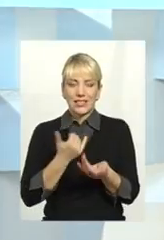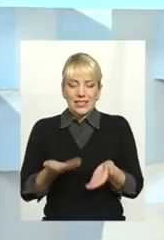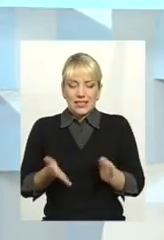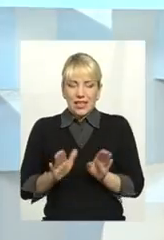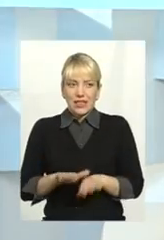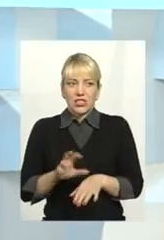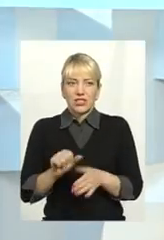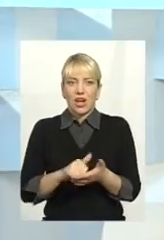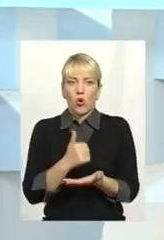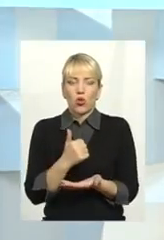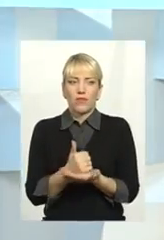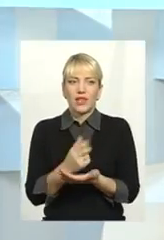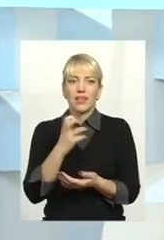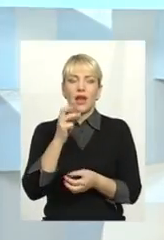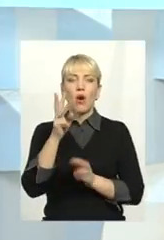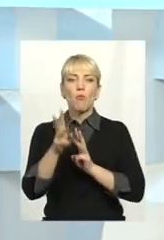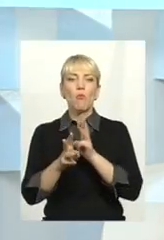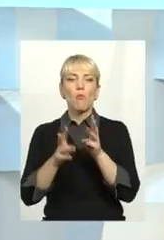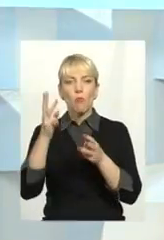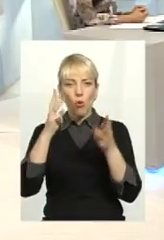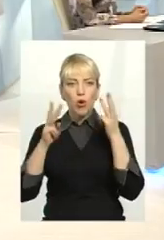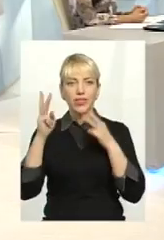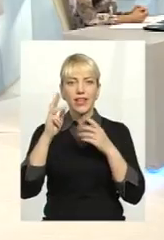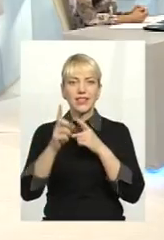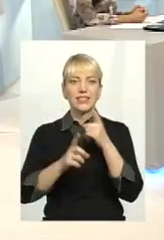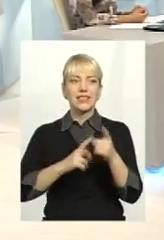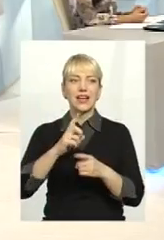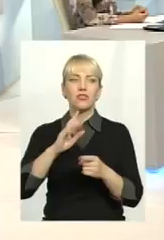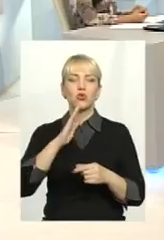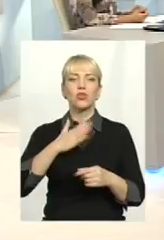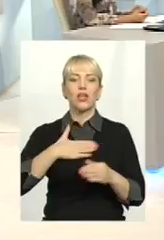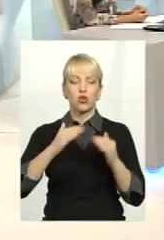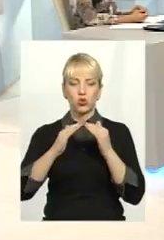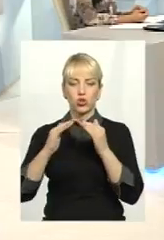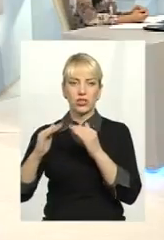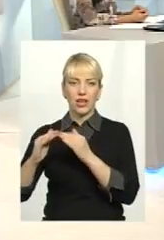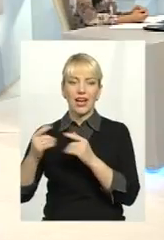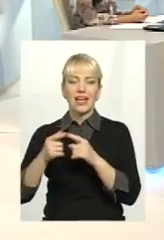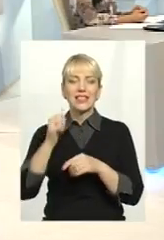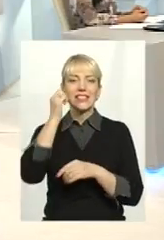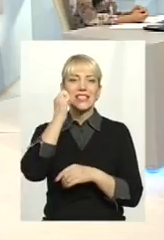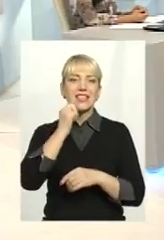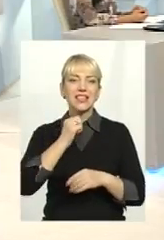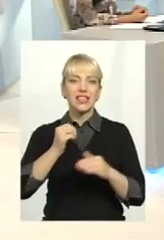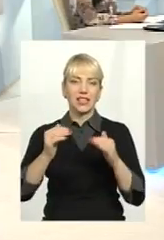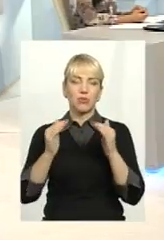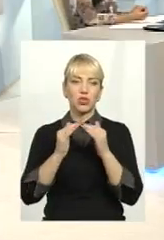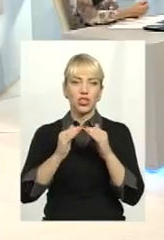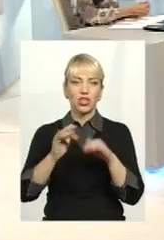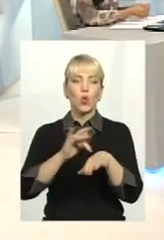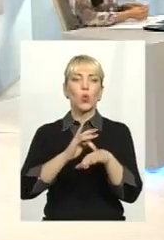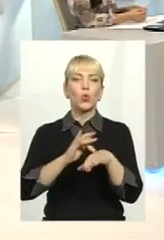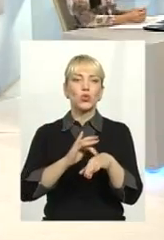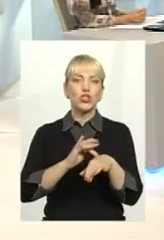на головне, на модернізацію нашого житла. А це застаріли будинки, це хрущівки, панельки.